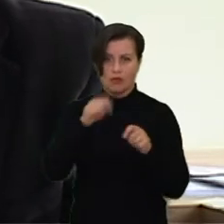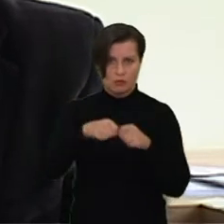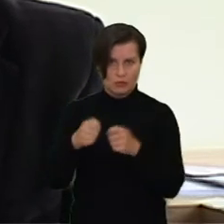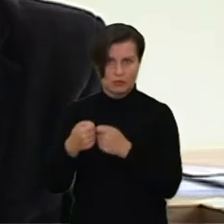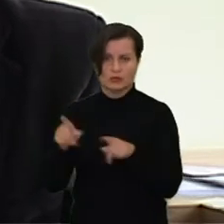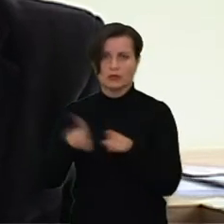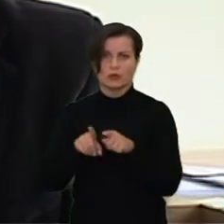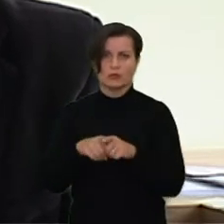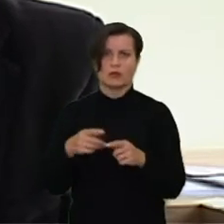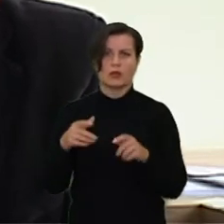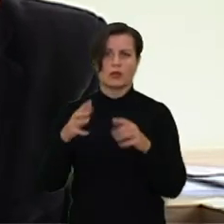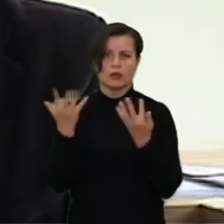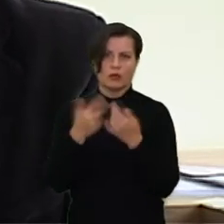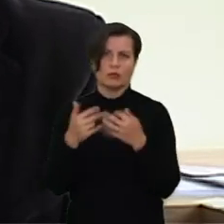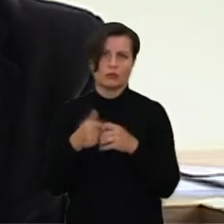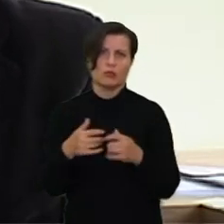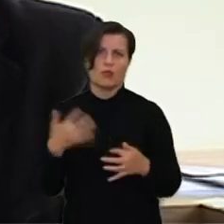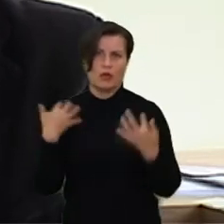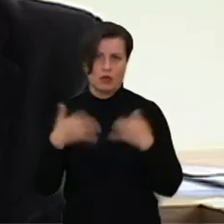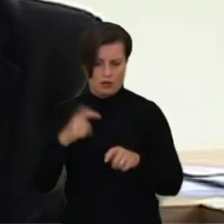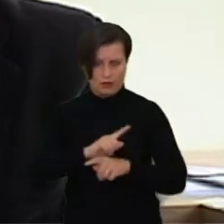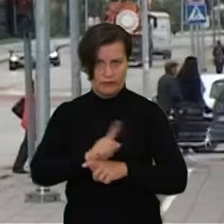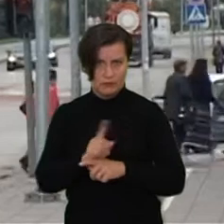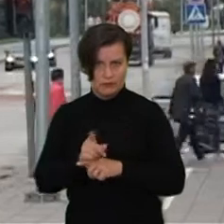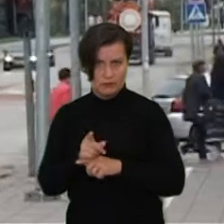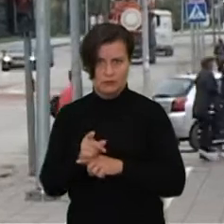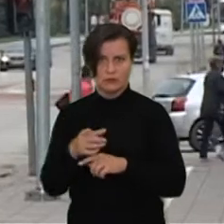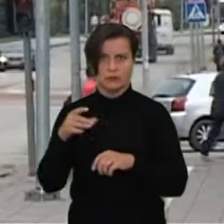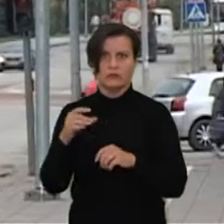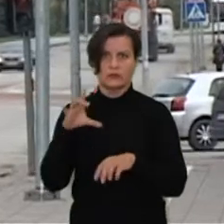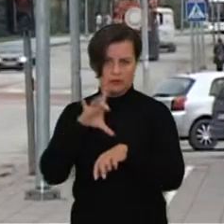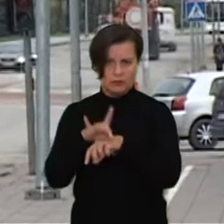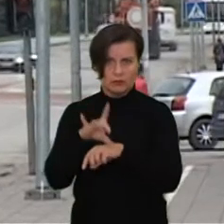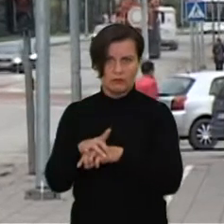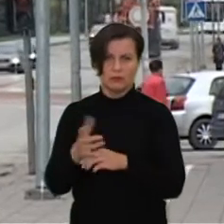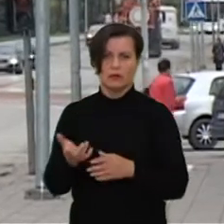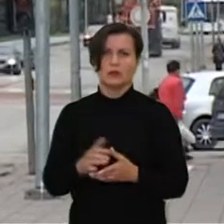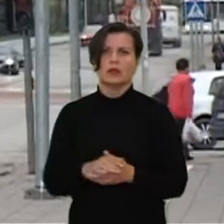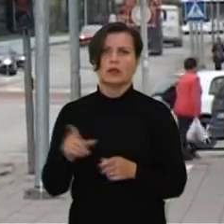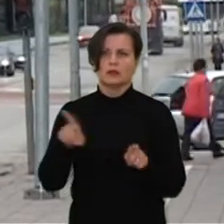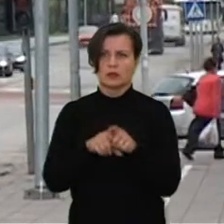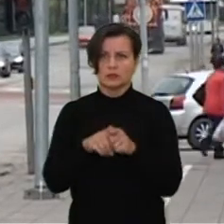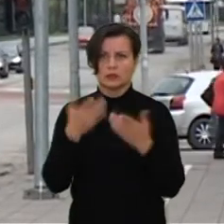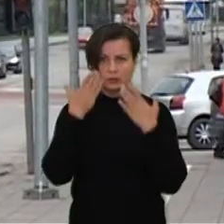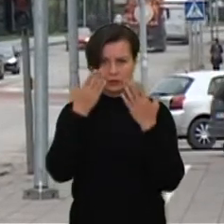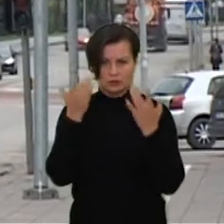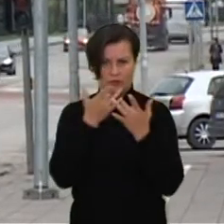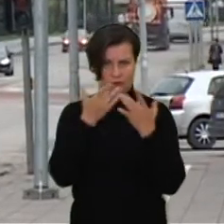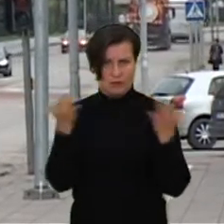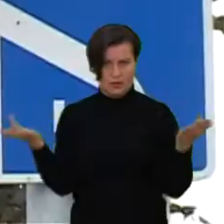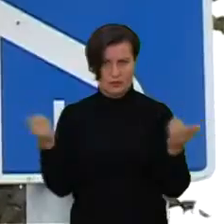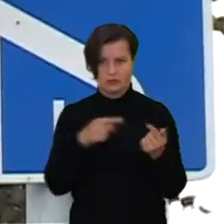fiksuojamas, taip pat ir greičių viršymas yra automatiškai fiksuojamas, taip pat esu priskaitęs viešoje erdvėje, kad